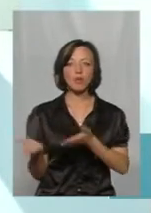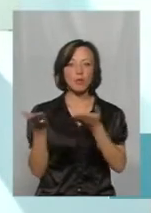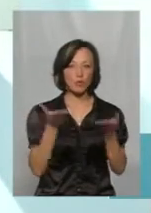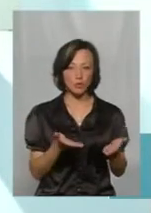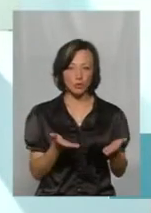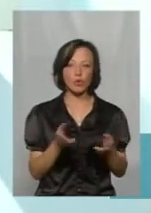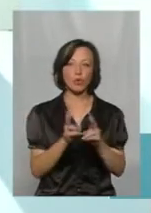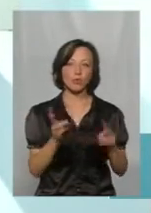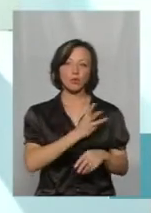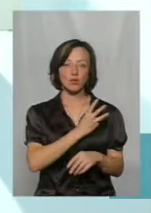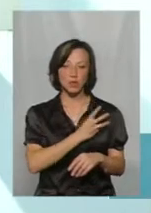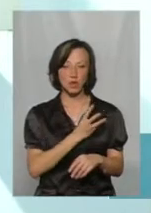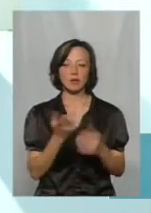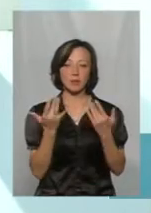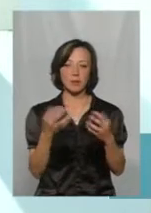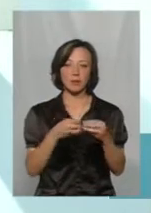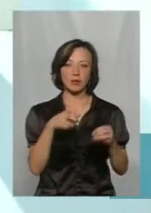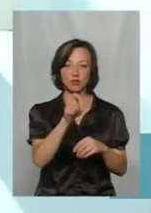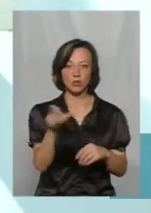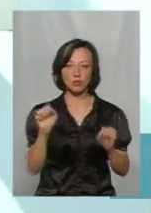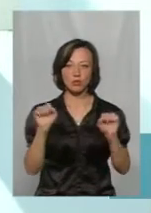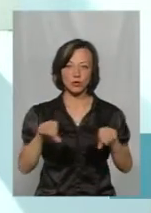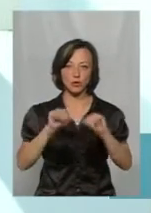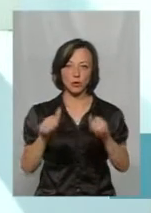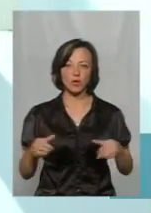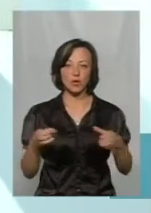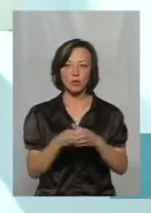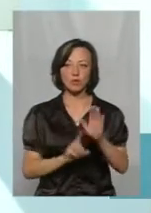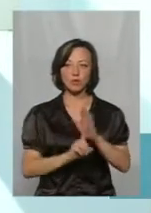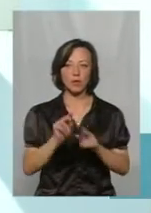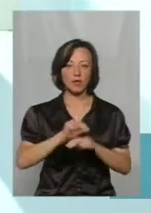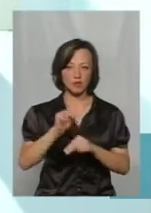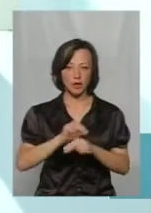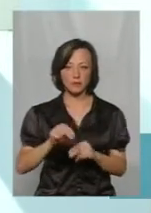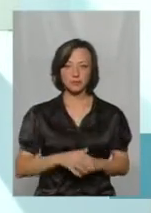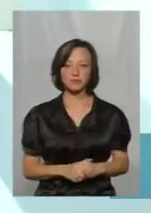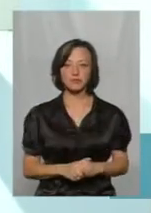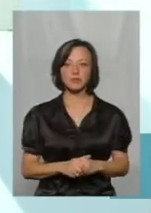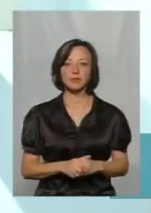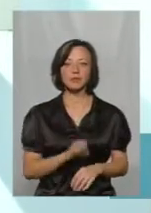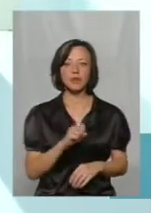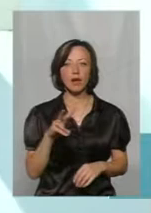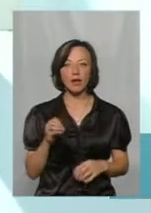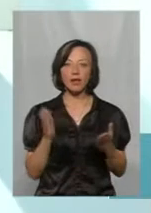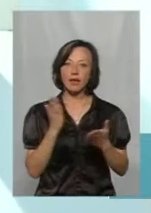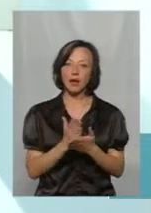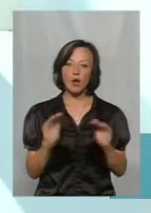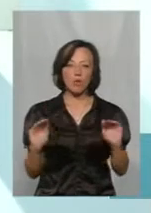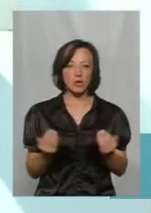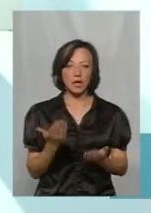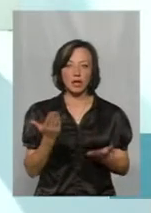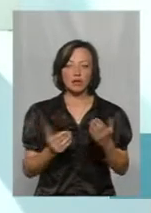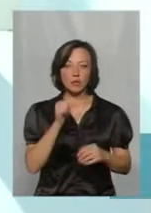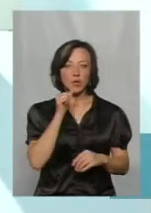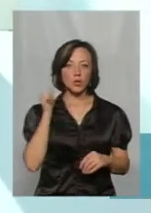нагодою, що є бажання, наберемо 15 чоловік, теж можемо сформувати таку групу і розпочати навчання. Але є трошки обмеження. Якщо